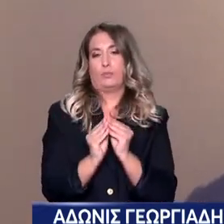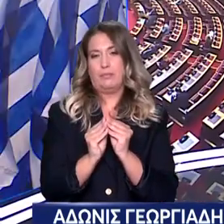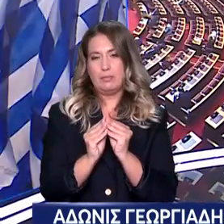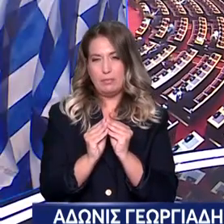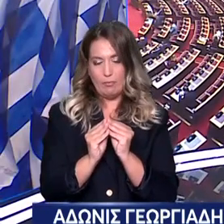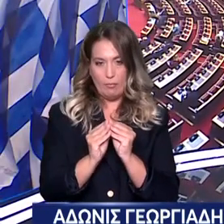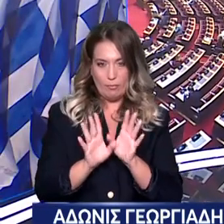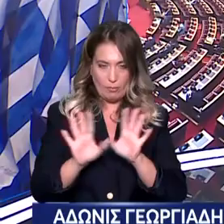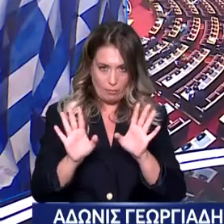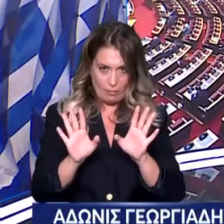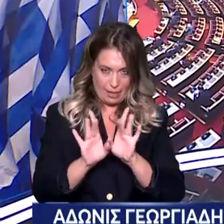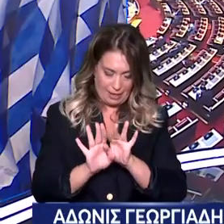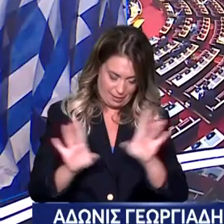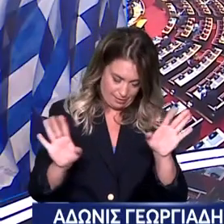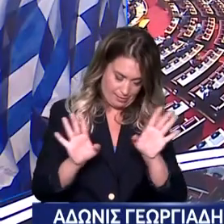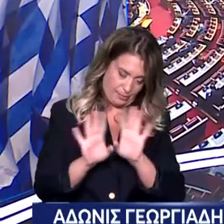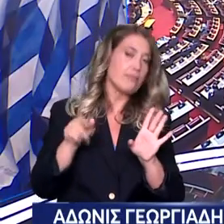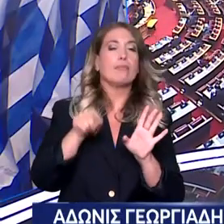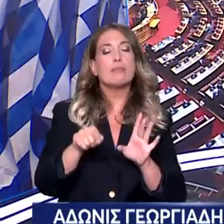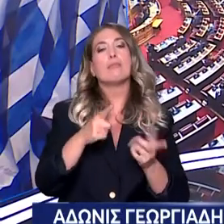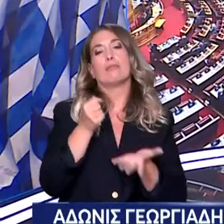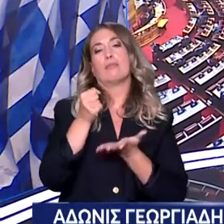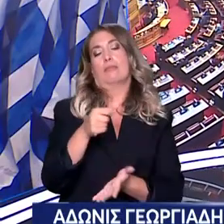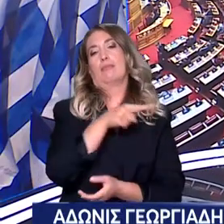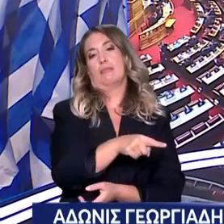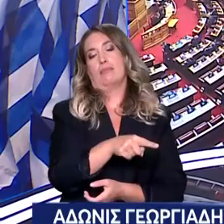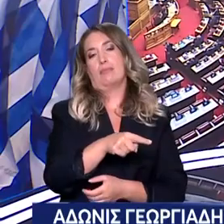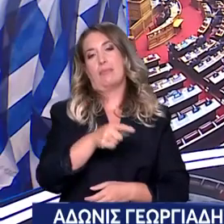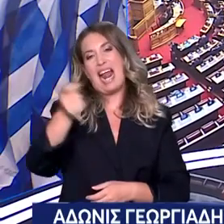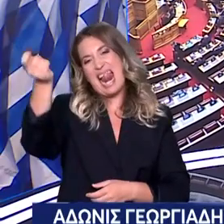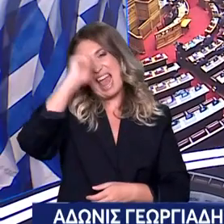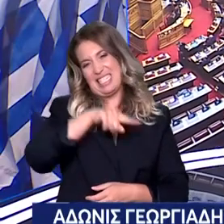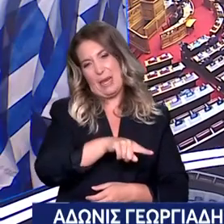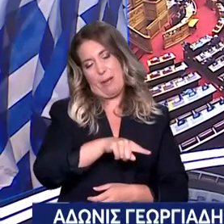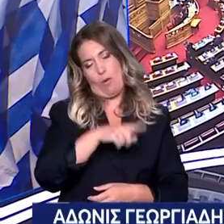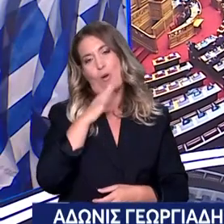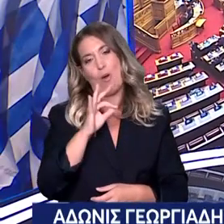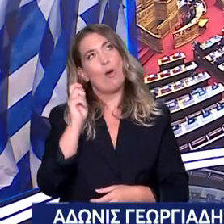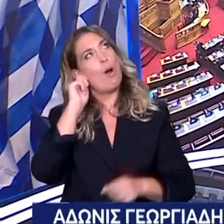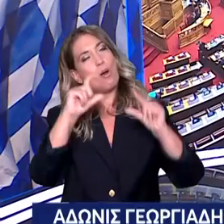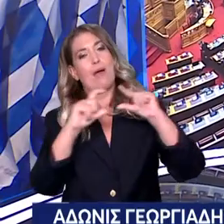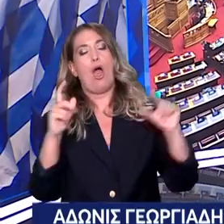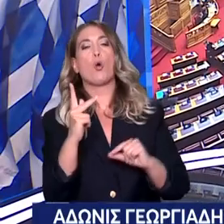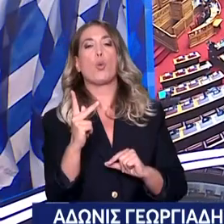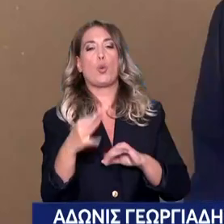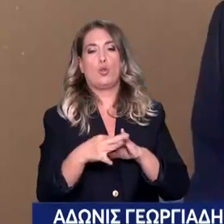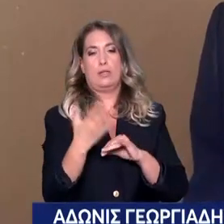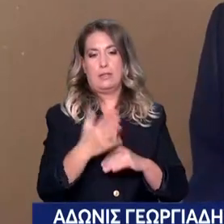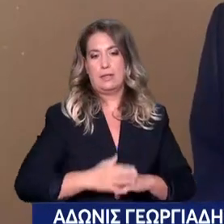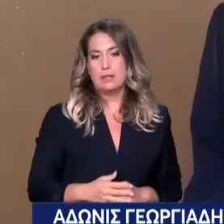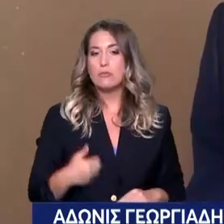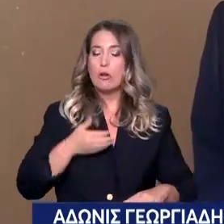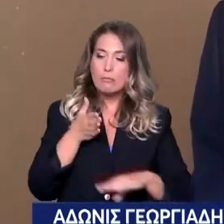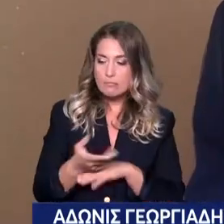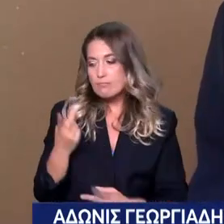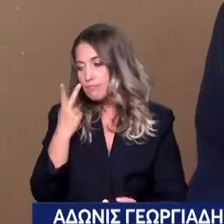Υπουργείου Υγείας. Λοιπόν σε αυτή τη μονάδα μπήκα μέσα και είδα τους ασθενείς που παίρνουν τις χημοθεραπείες τους στις ιδανικότερες συνθήκες που μπορεί